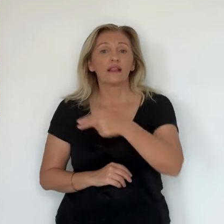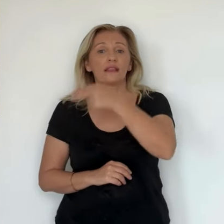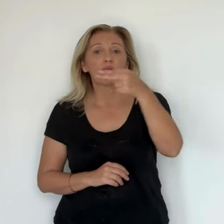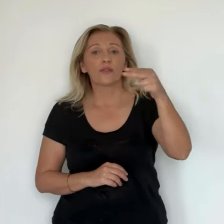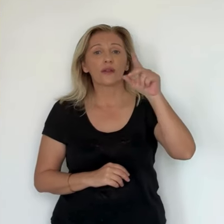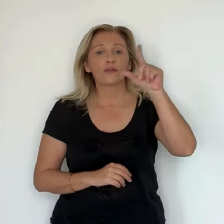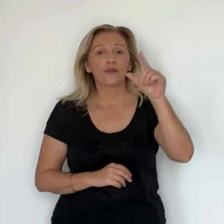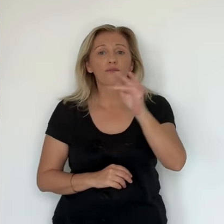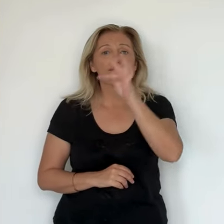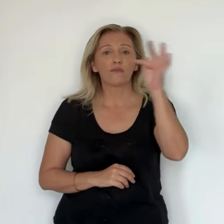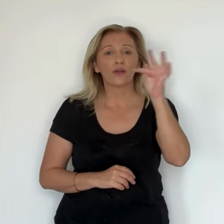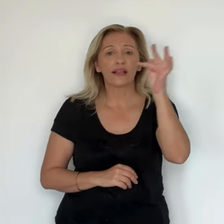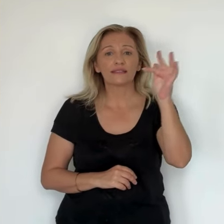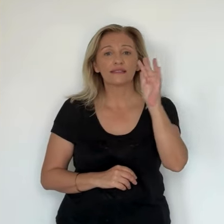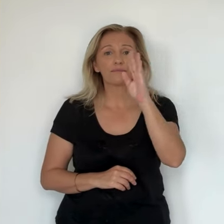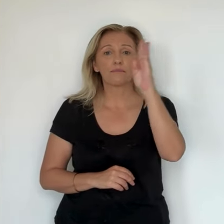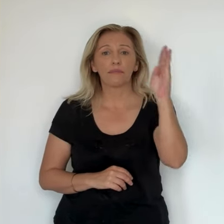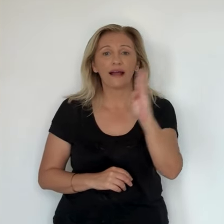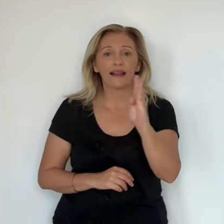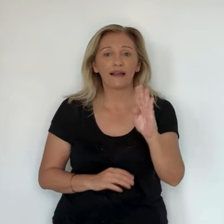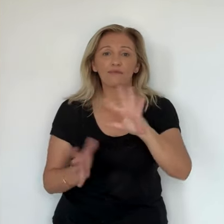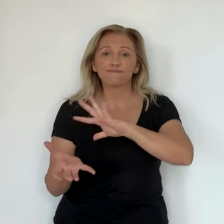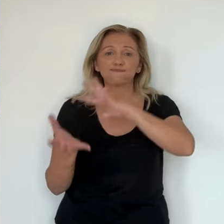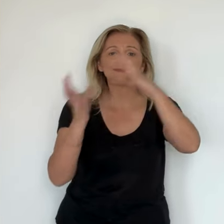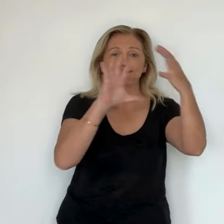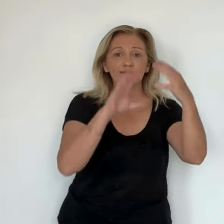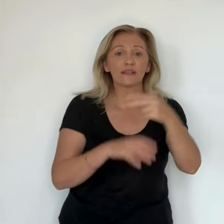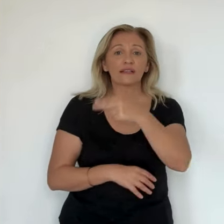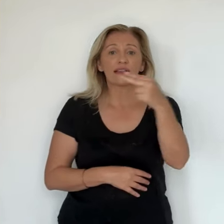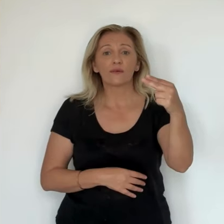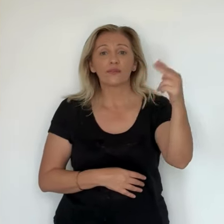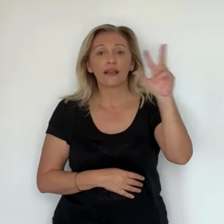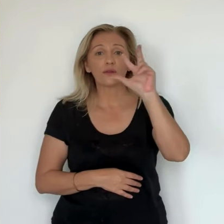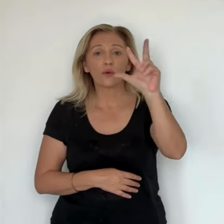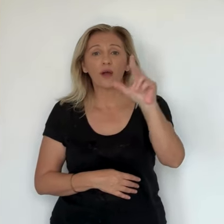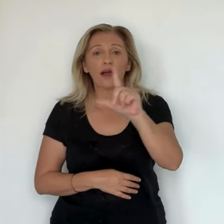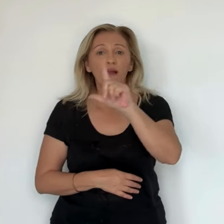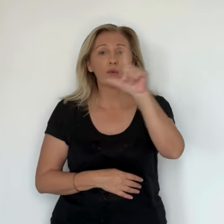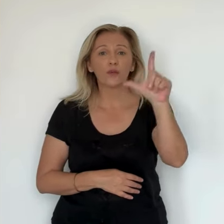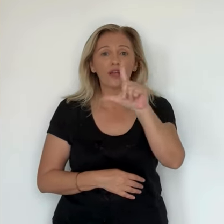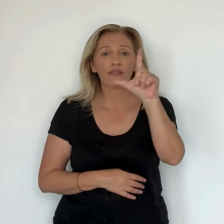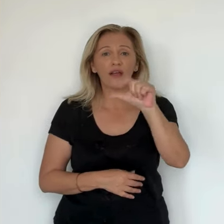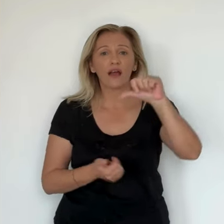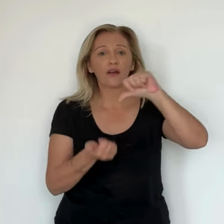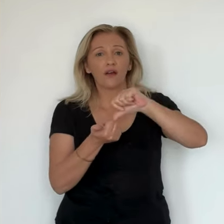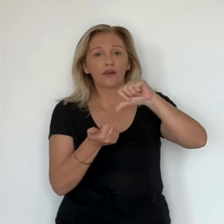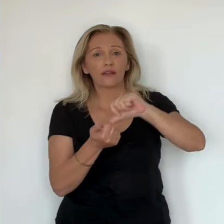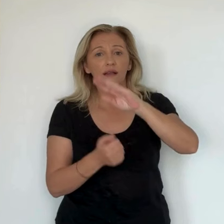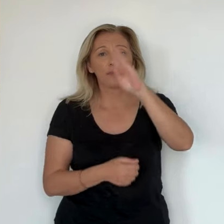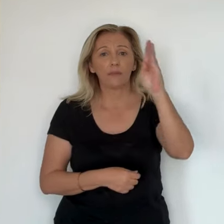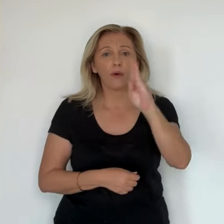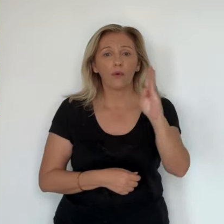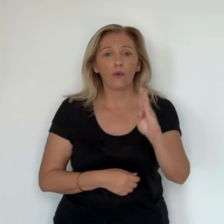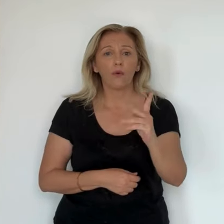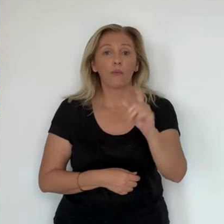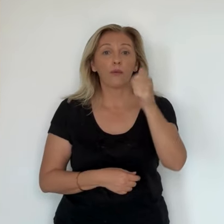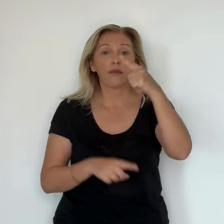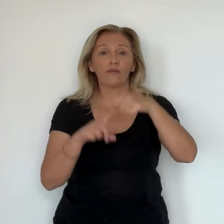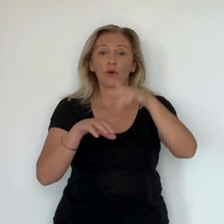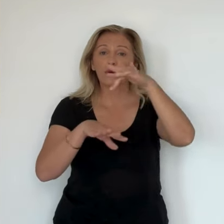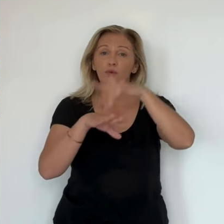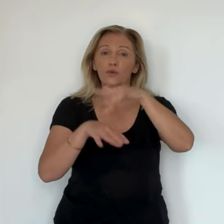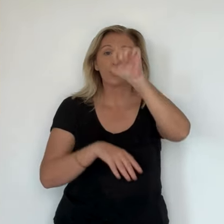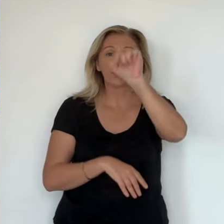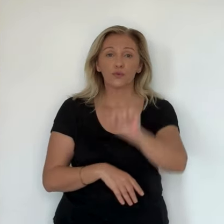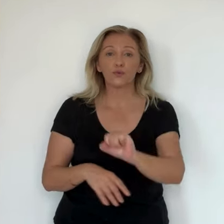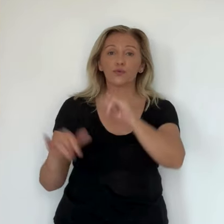Pour Yann Alian et le FC Balagne évoluent en N2. Le Galia Loutchan, l'US Corté, le FC Borgo et pour la première année le Sud FC en N3.